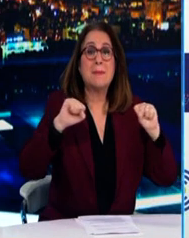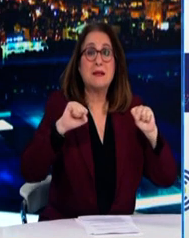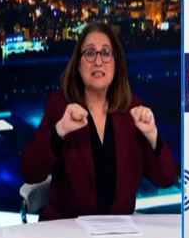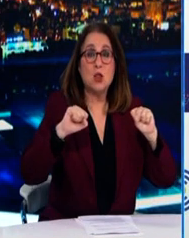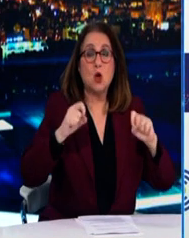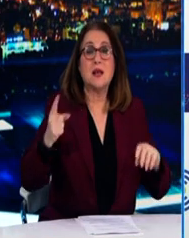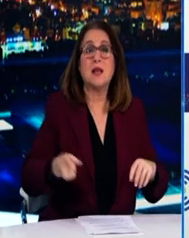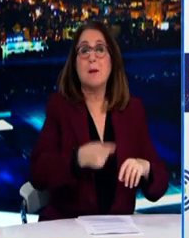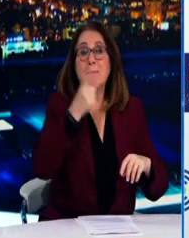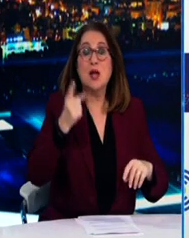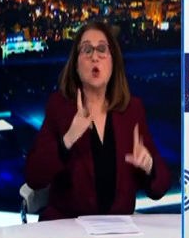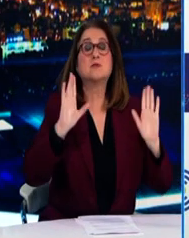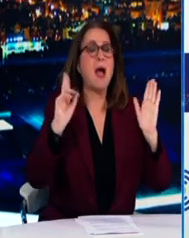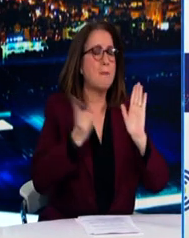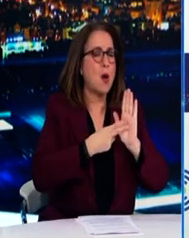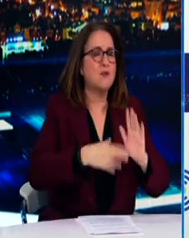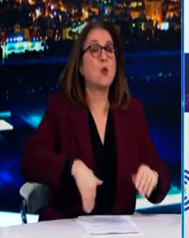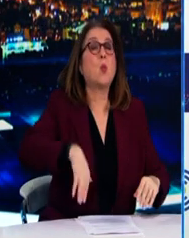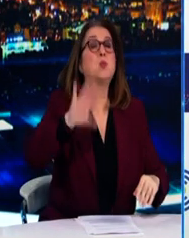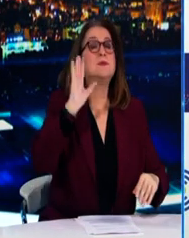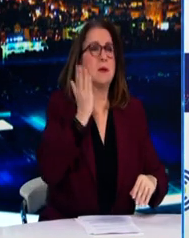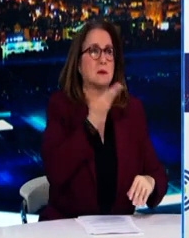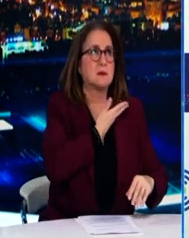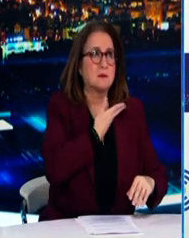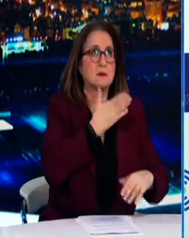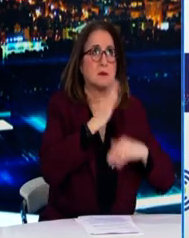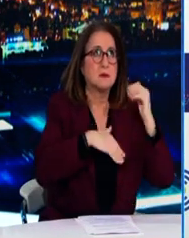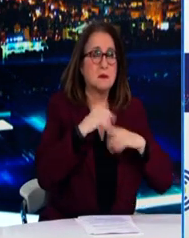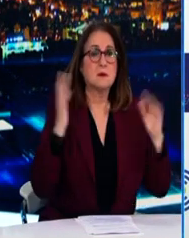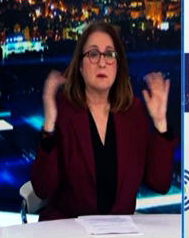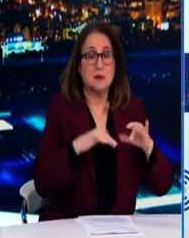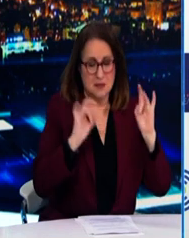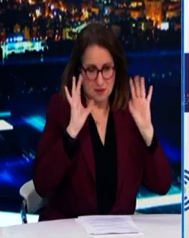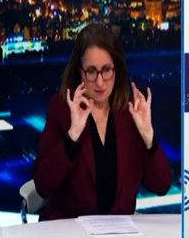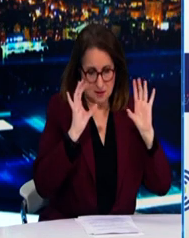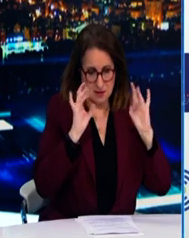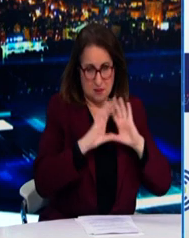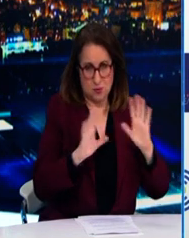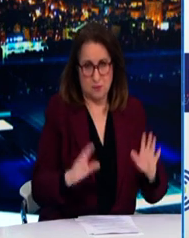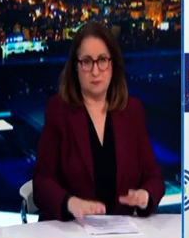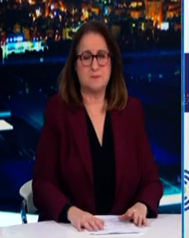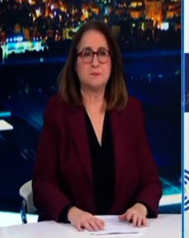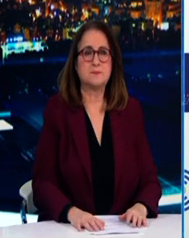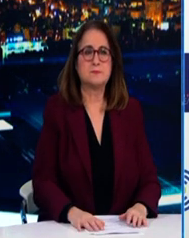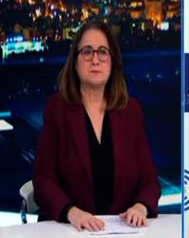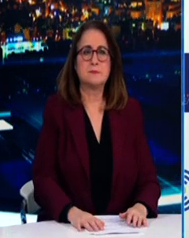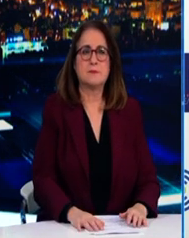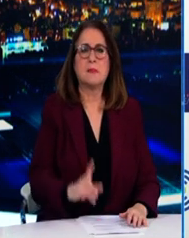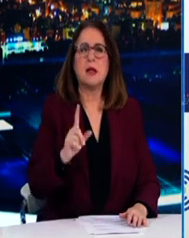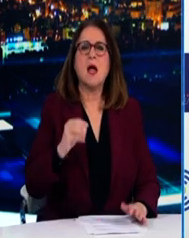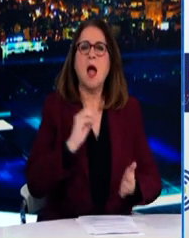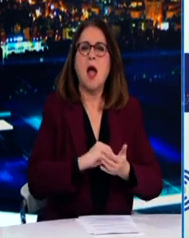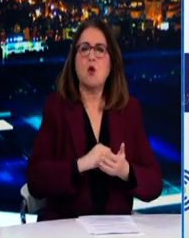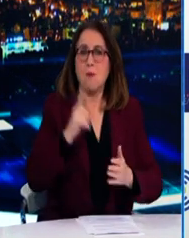Όσον αφορά στις περιοχές που βρίσκονται στο επίπεδο αυξημένου κινδύνου, στις κόκκινες δηλαδή περιοχές. Στο επίπεδο αυτό παραμένει ο Δήμος